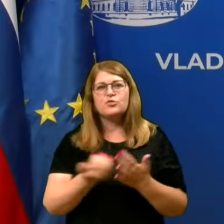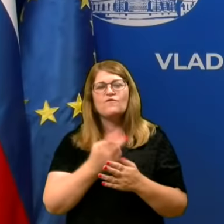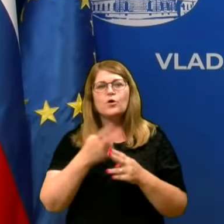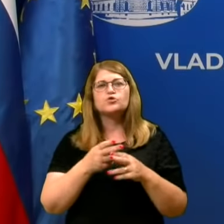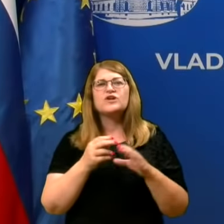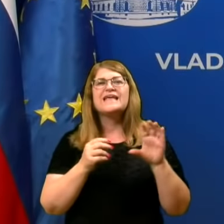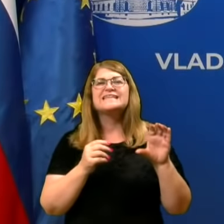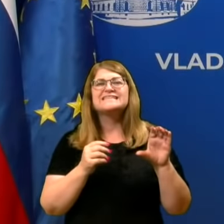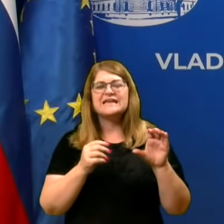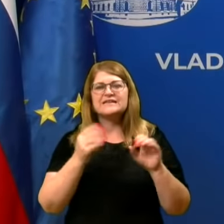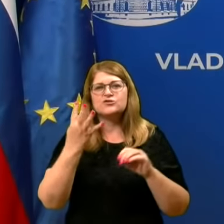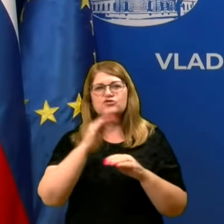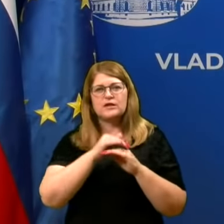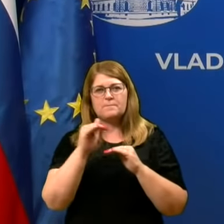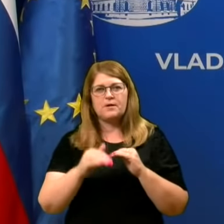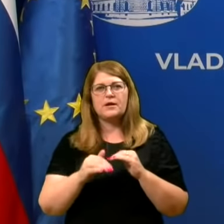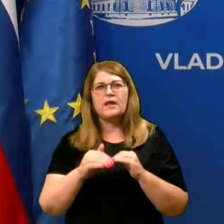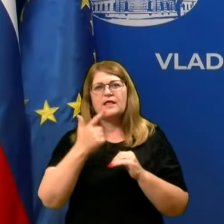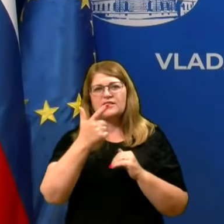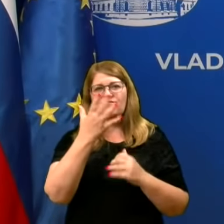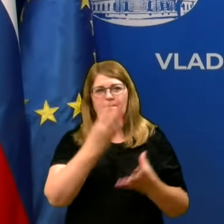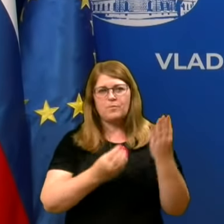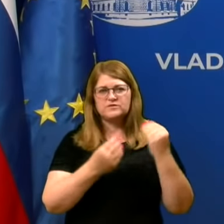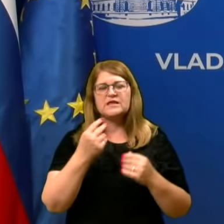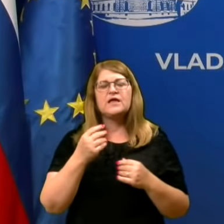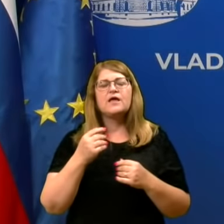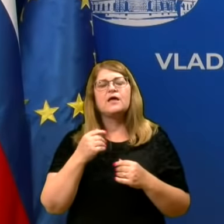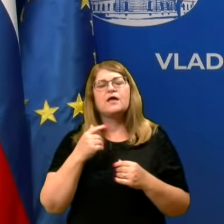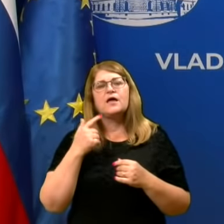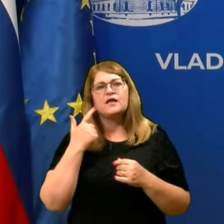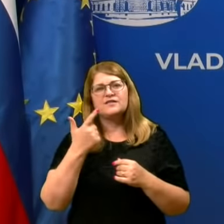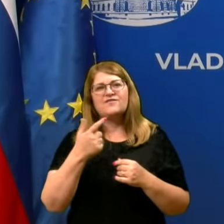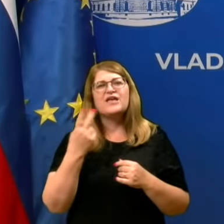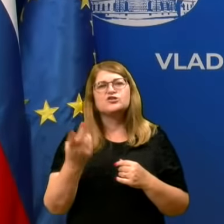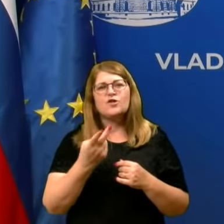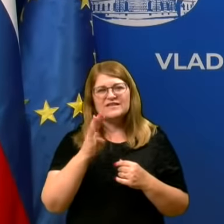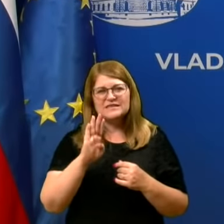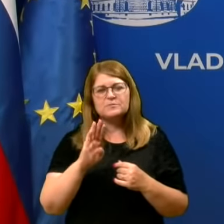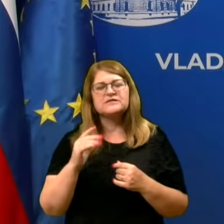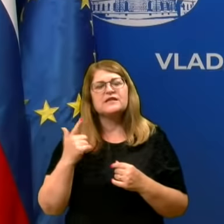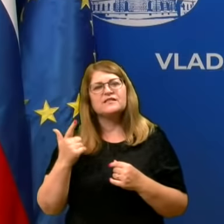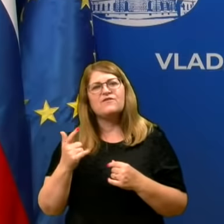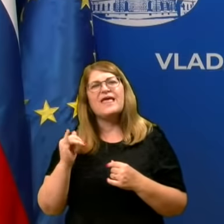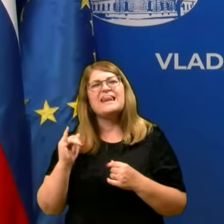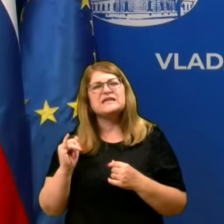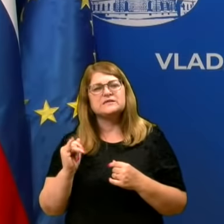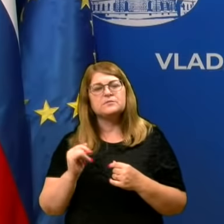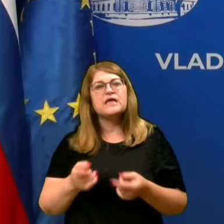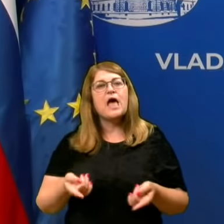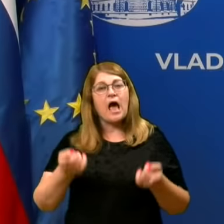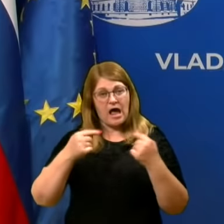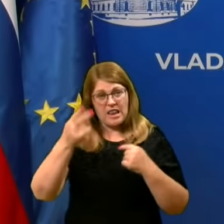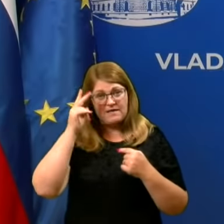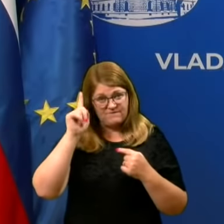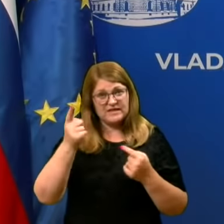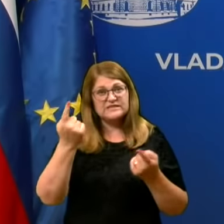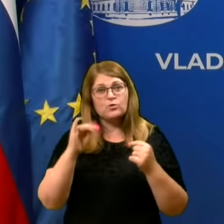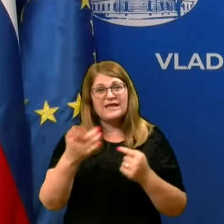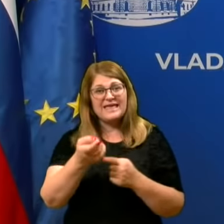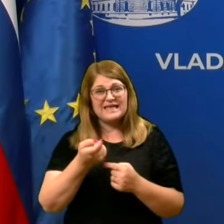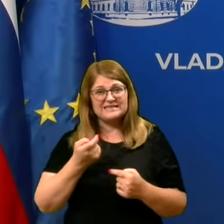Crknici, štiri v Mariboru, po dve pa potem postojna slovenska bistrica, v Elerska bistrica, še karkoli znanega o tem, od kje je izvor okušb.